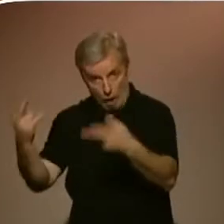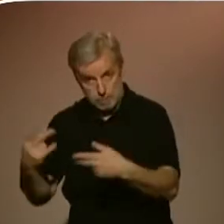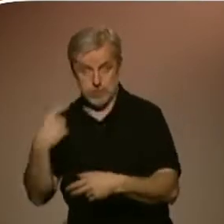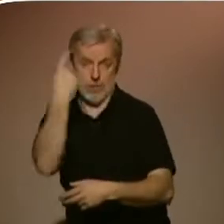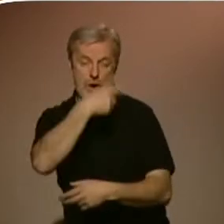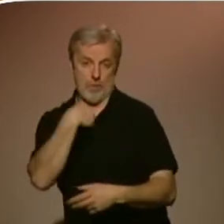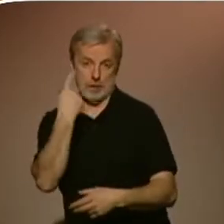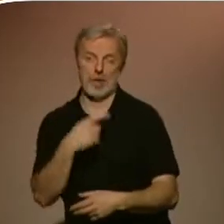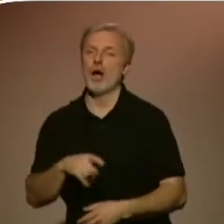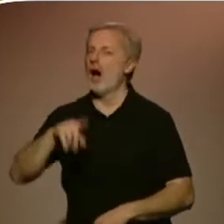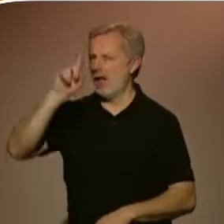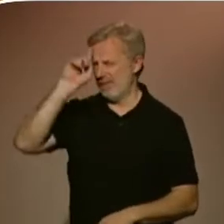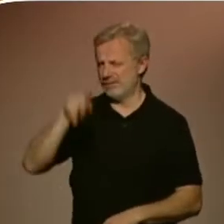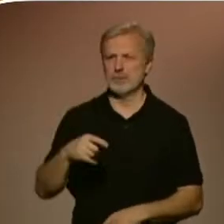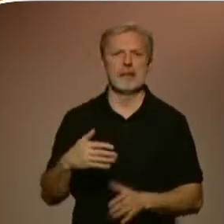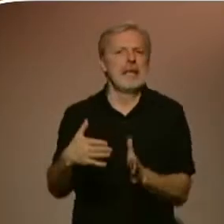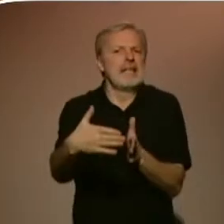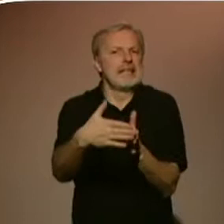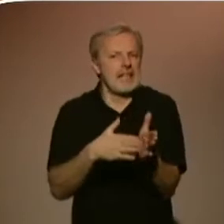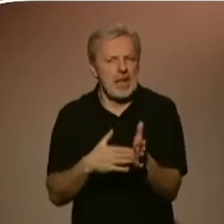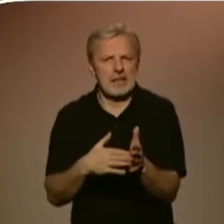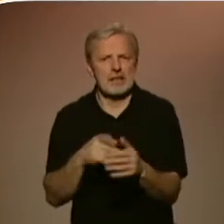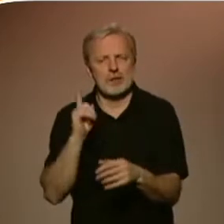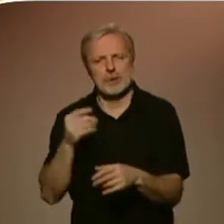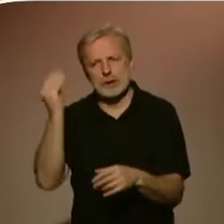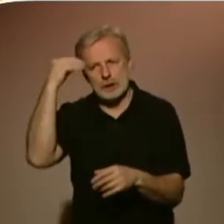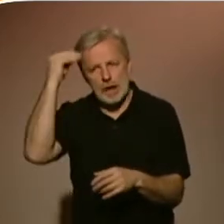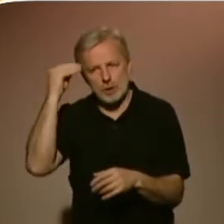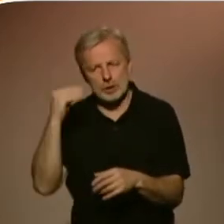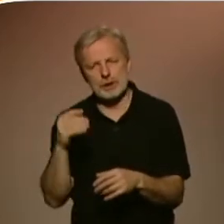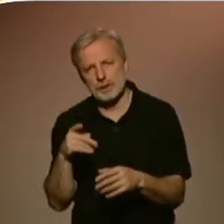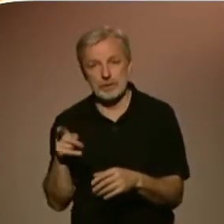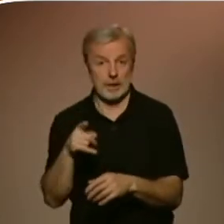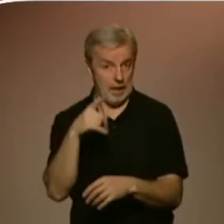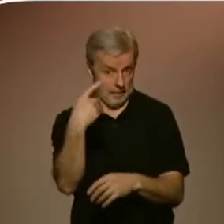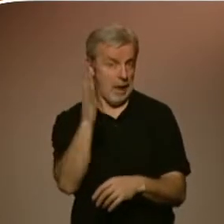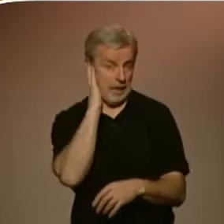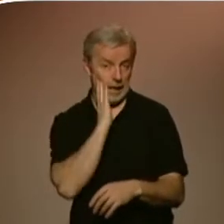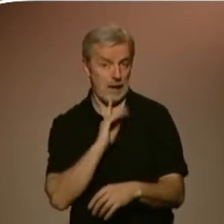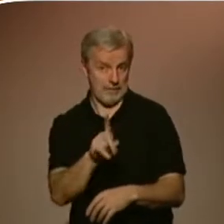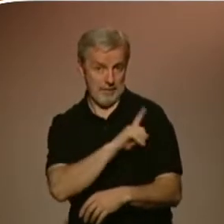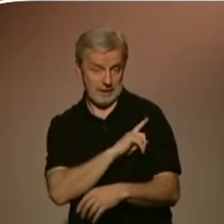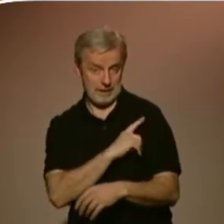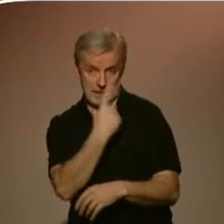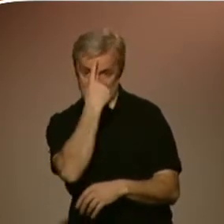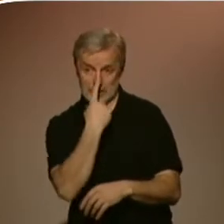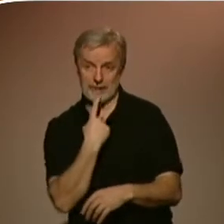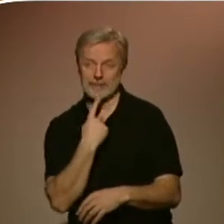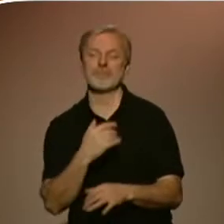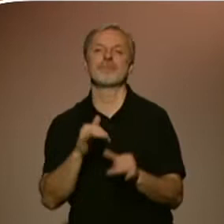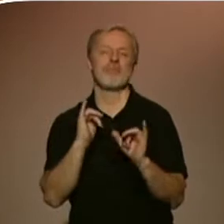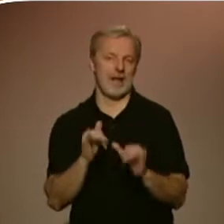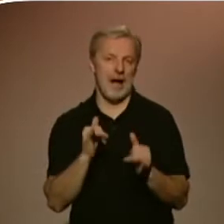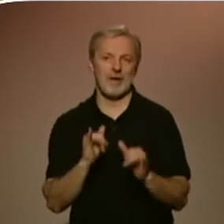začátečník a je to náročnější zkrátka to v tom vidět. A vy rád malujete autoportrét, vidíte? Rád. U mě to vzniklo v